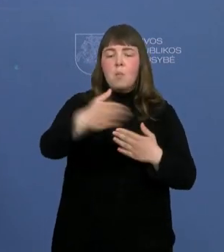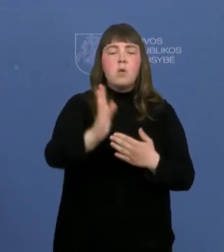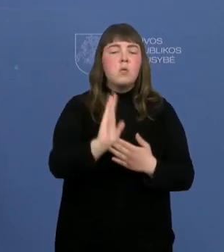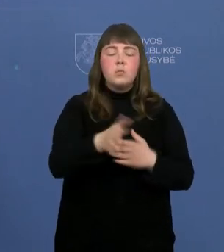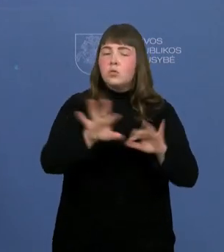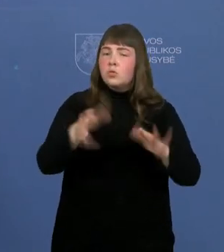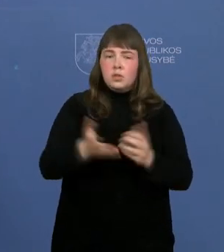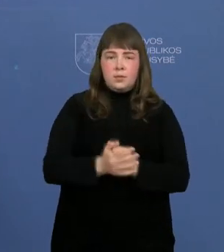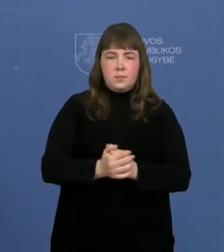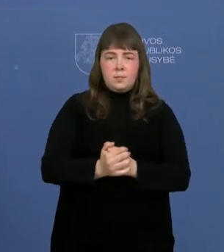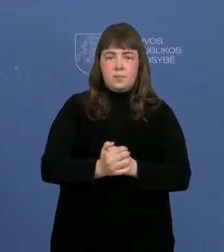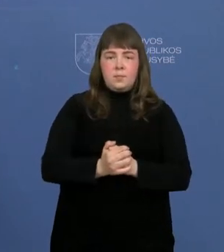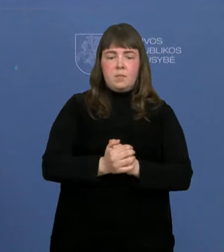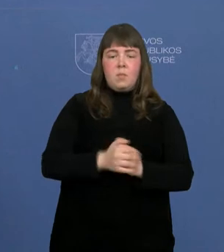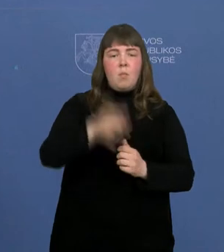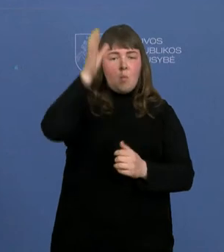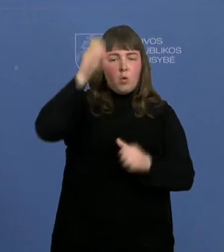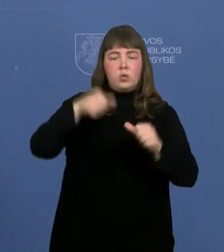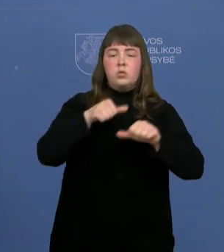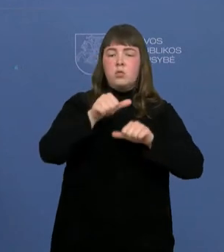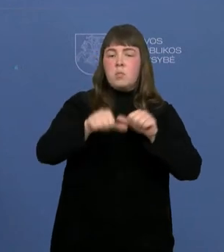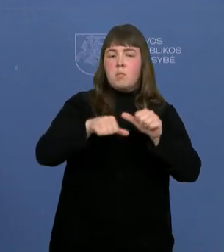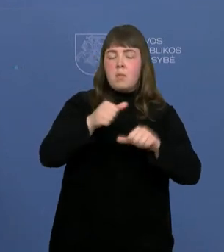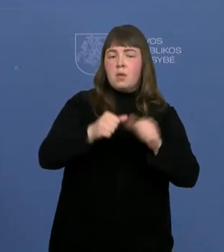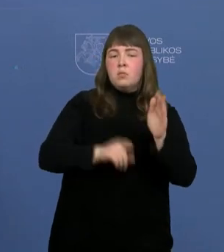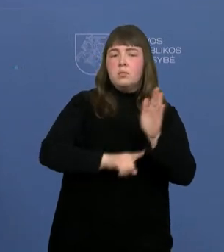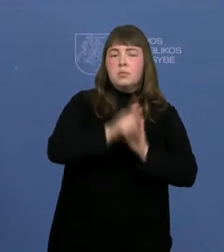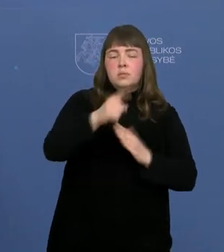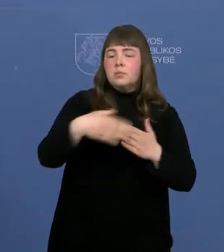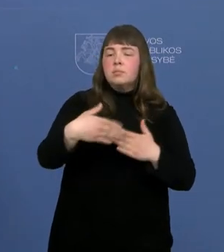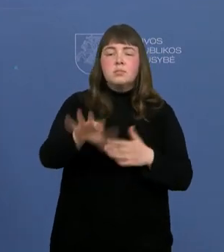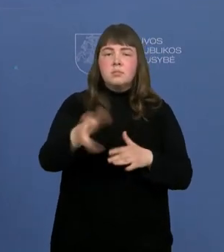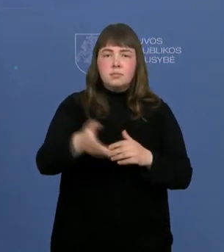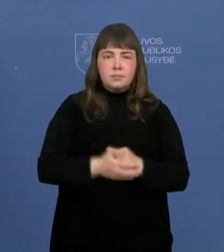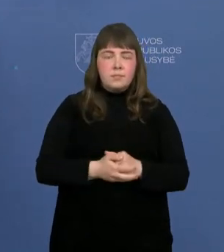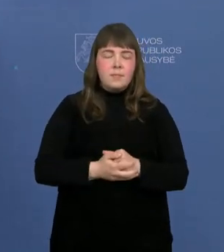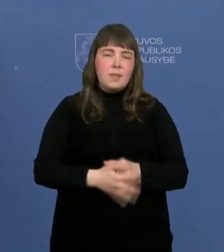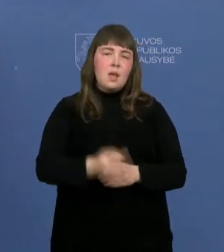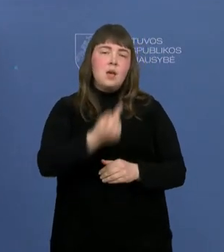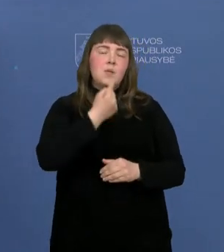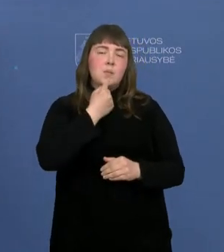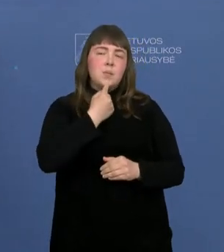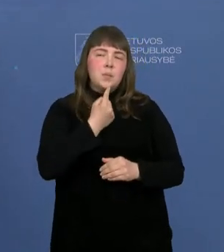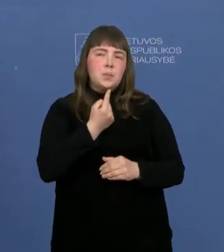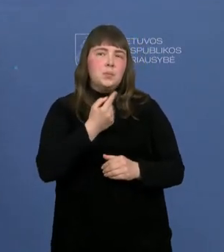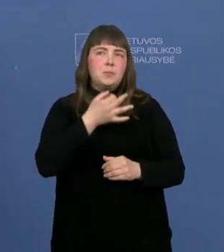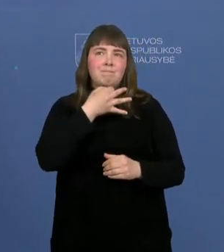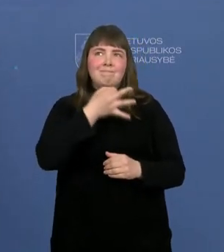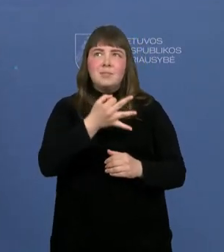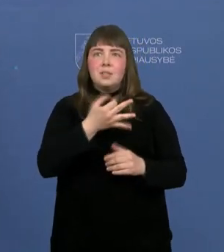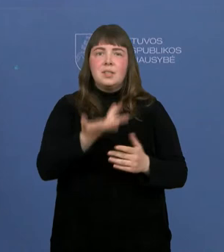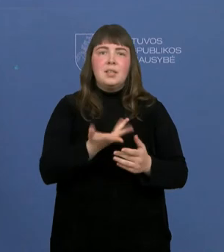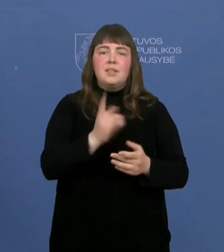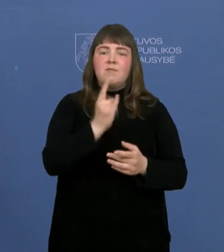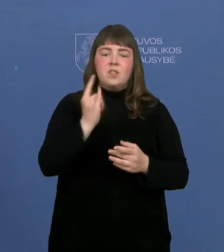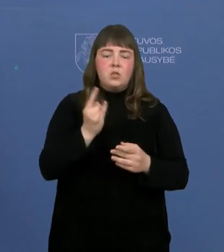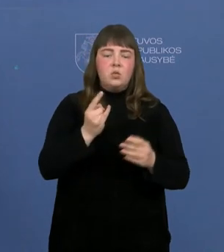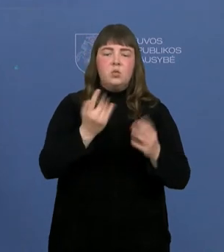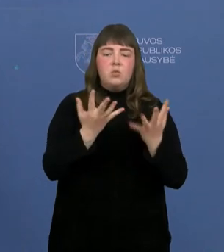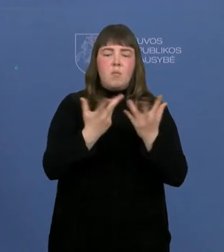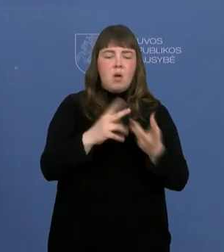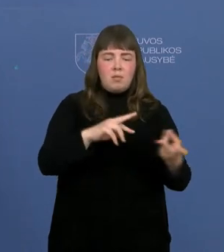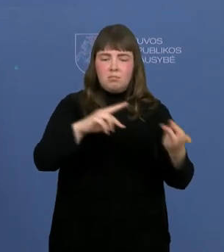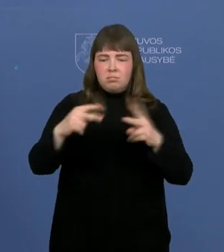pradžiai mokslo metu? Kiek lėšų? Labai sunku tiksliai pasakyti, žinote, neskeičiasi vaikų skaičius ir